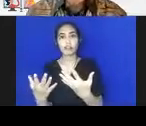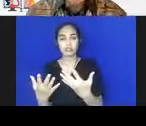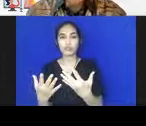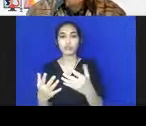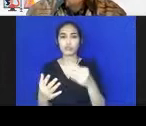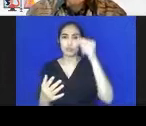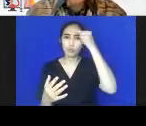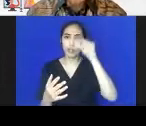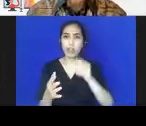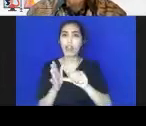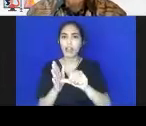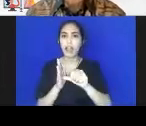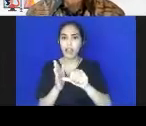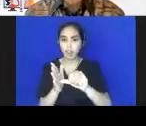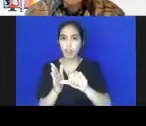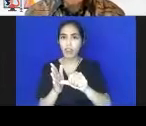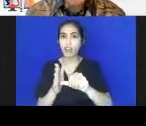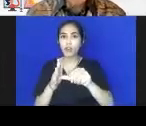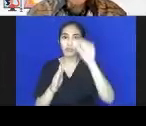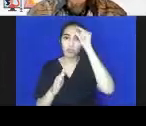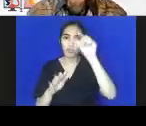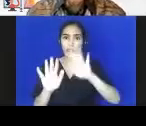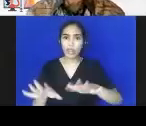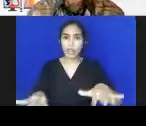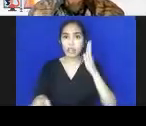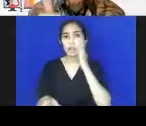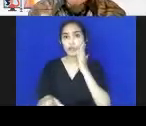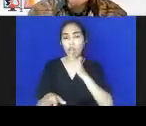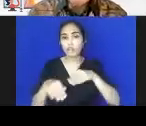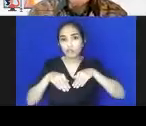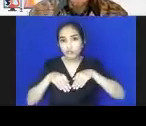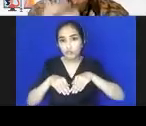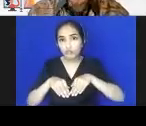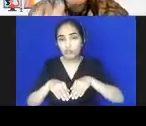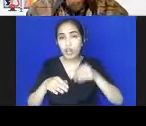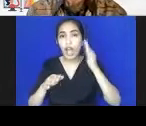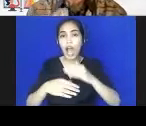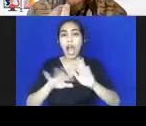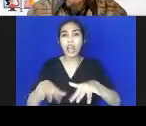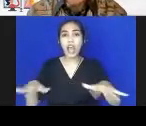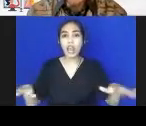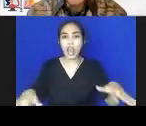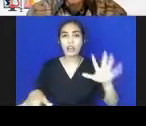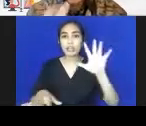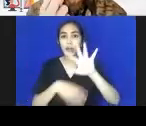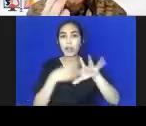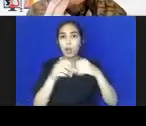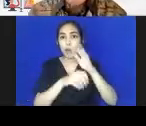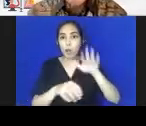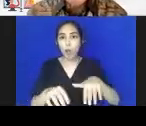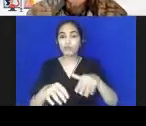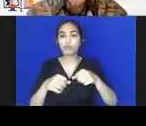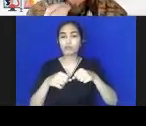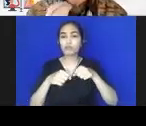layanan pengembangan anak usia dini, holistik integratif, untuk mewujudkan, mewujudkan anak seperti apa? Yang